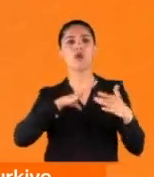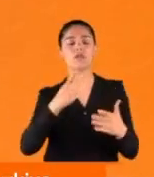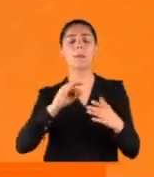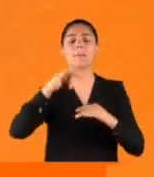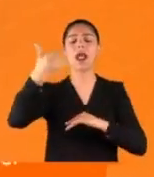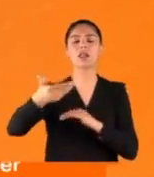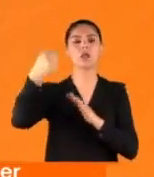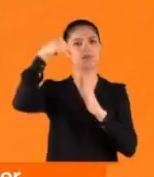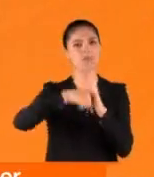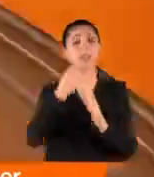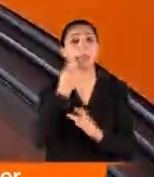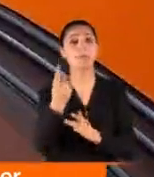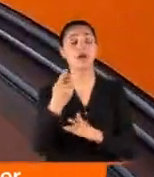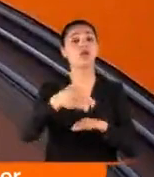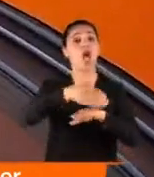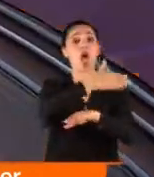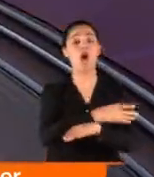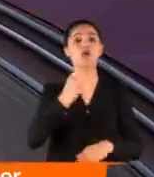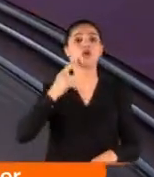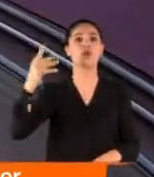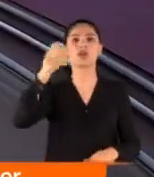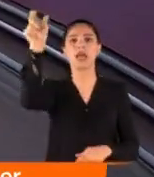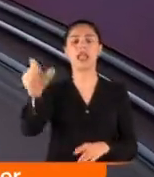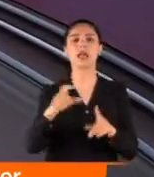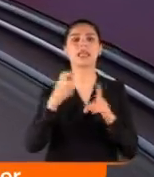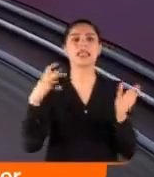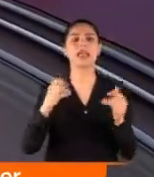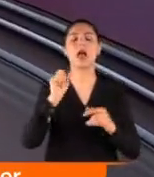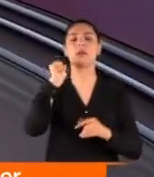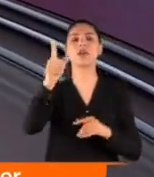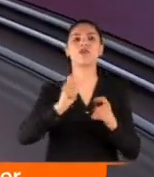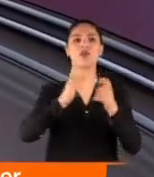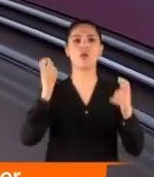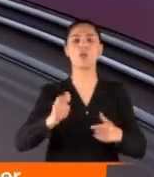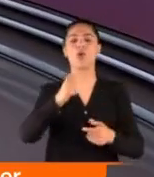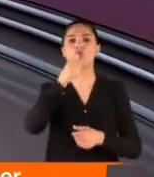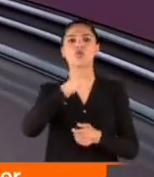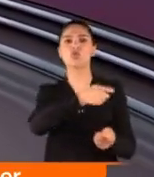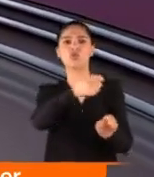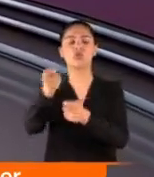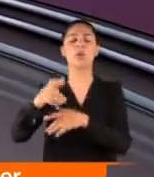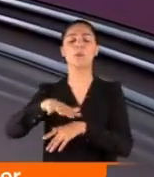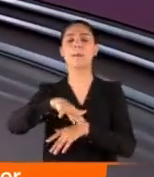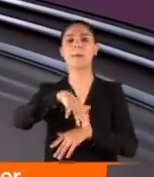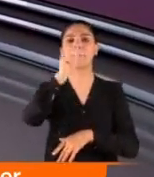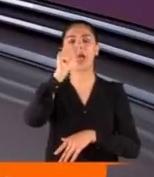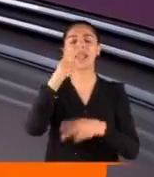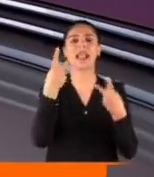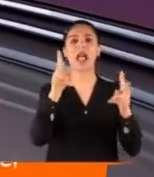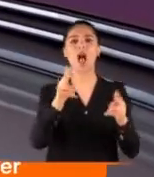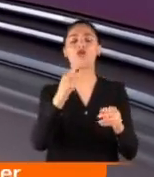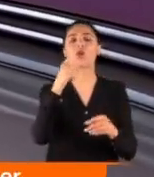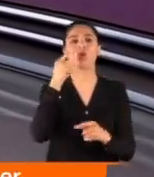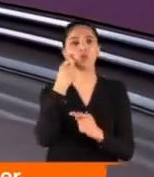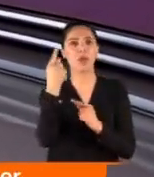Birazdan ayrıntılarına bakacağız. Öncesinde Erdoğan'ın yine Diyarbakır Bismil'deki sulama testlerinin açılış törenine yaptığı konuşmaya odaklanacağız. Zira